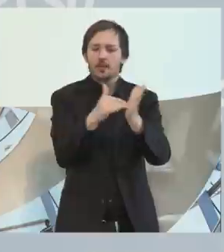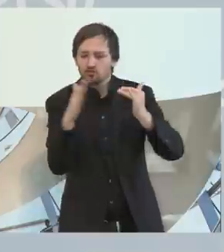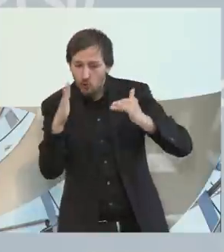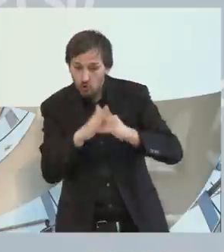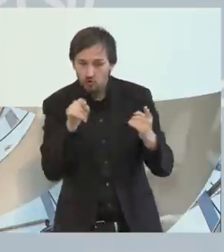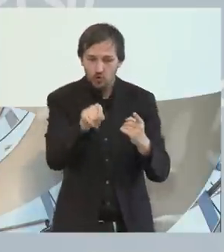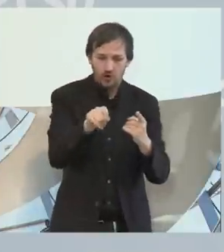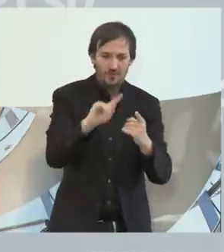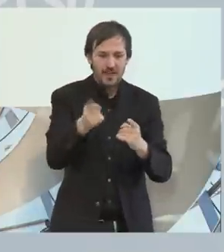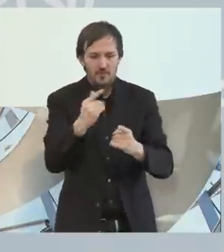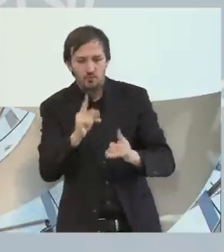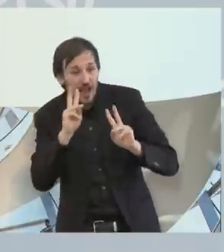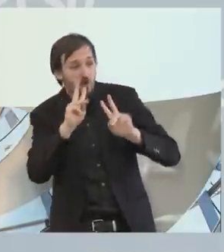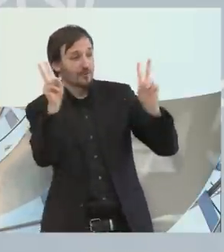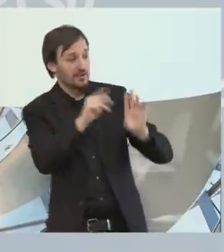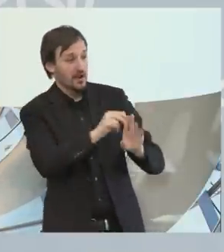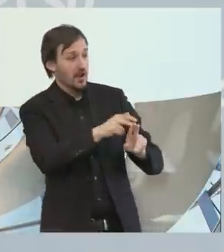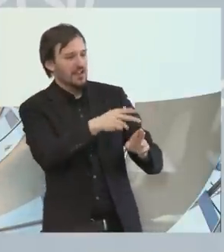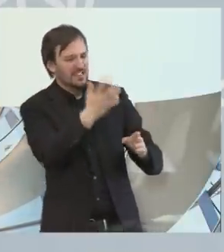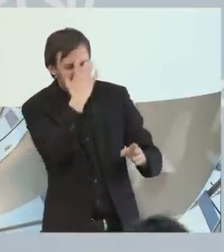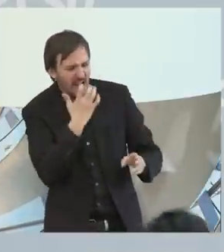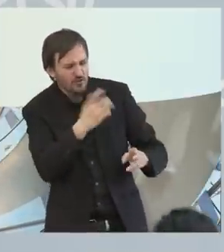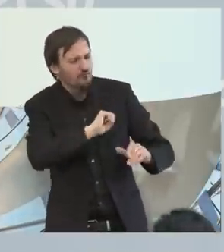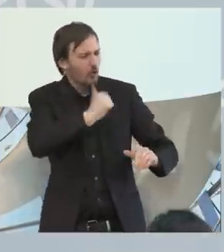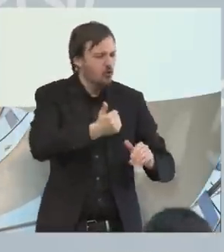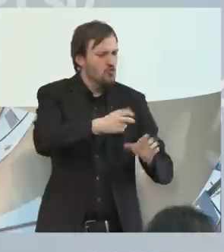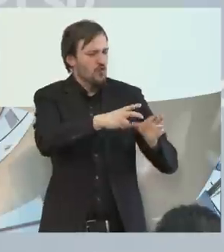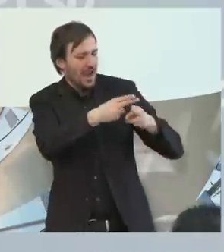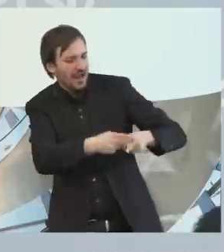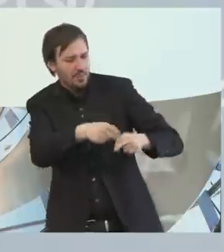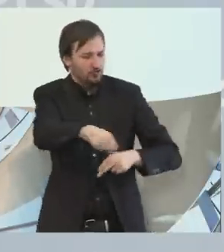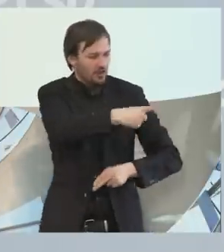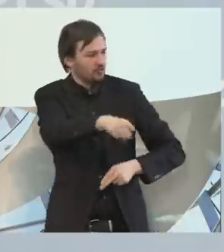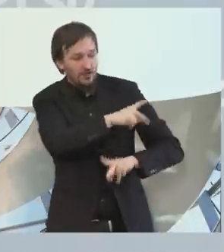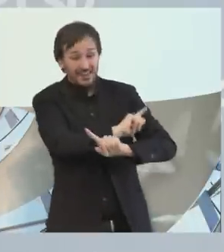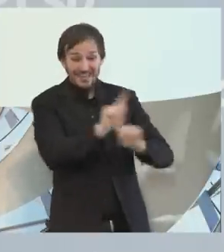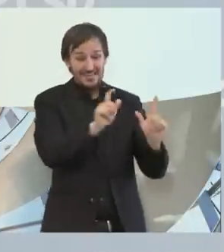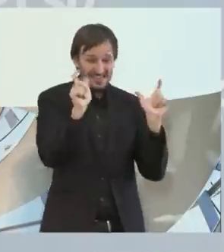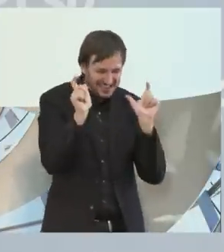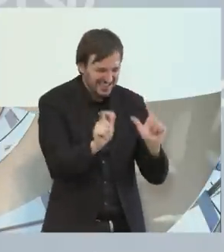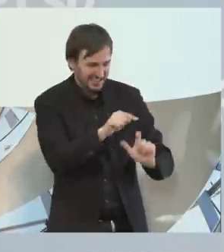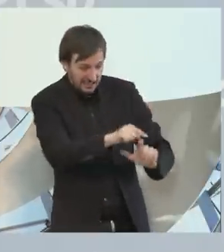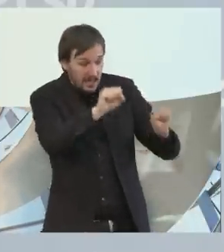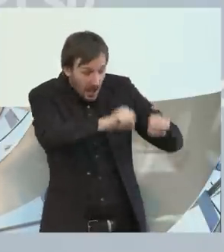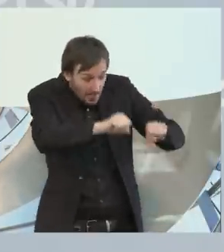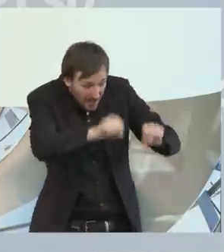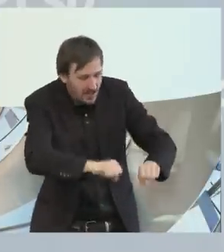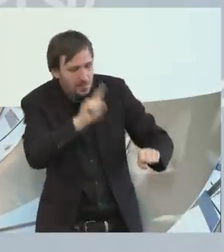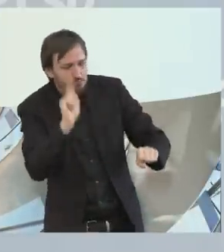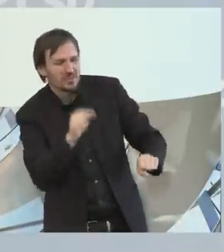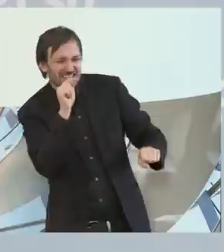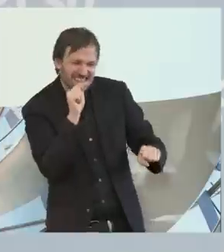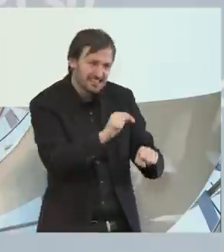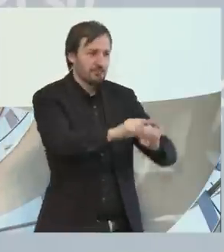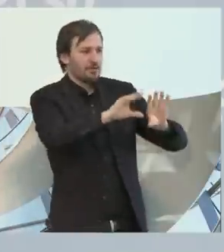Frühverrentungen verhindert werden, indem die Potenziale der dort Beschäftigten auch weiter genutzt werden können durch